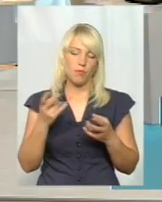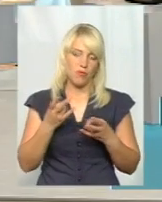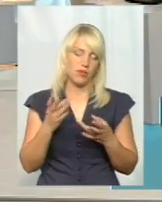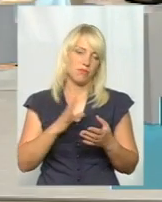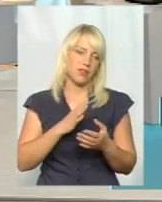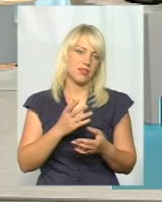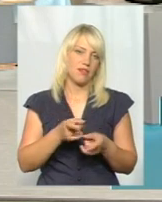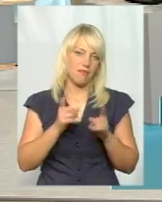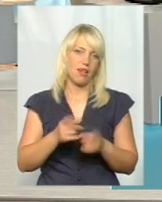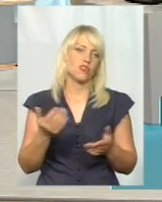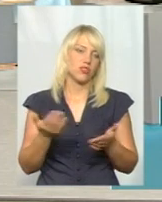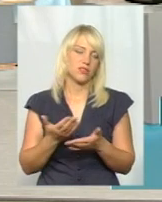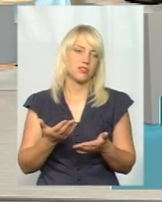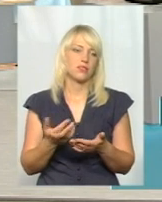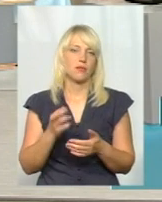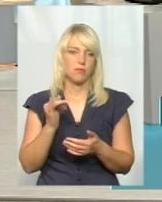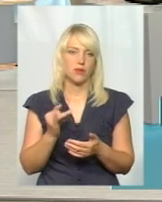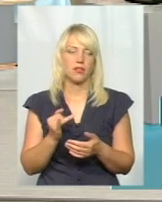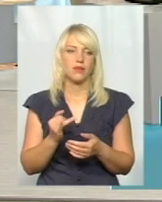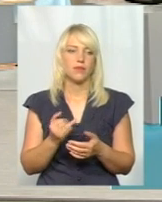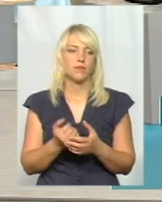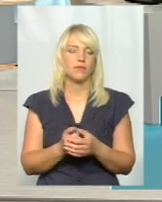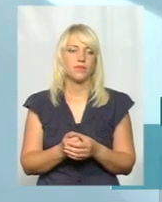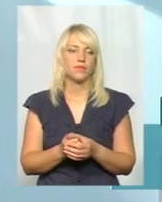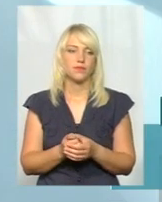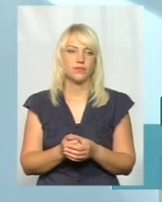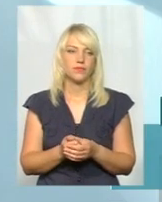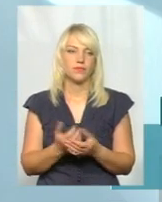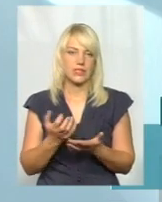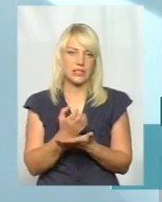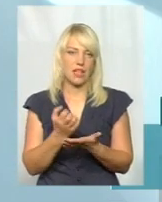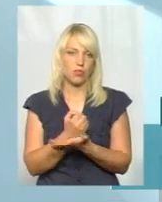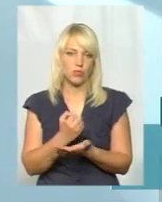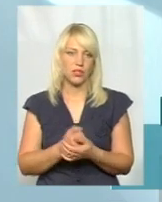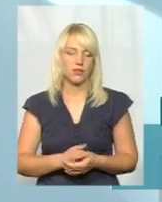хоча б вартість реального проїзду, тоді ми можемо про що зговорити.